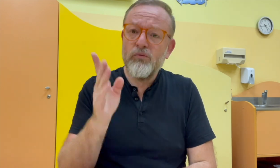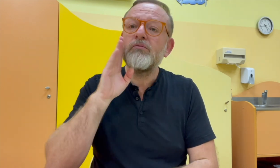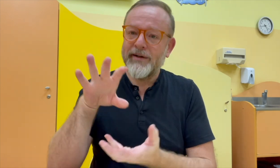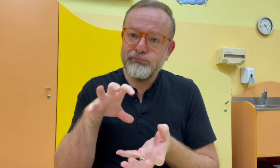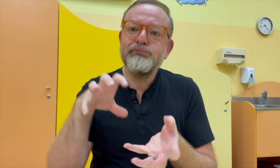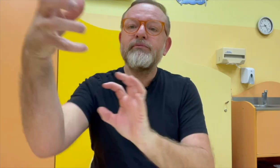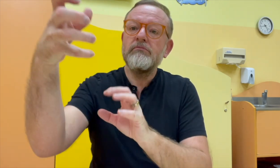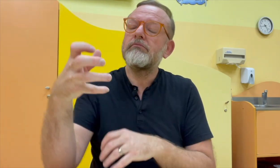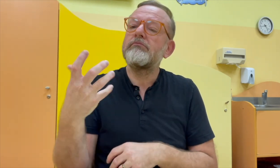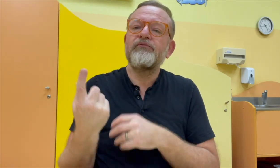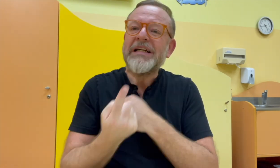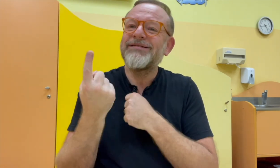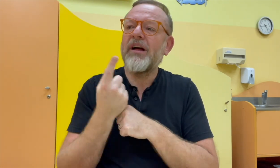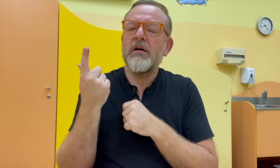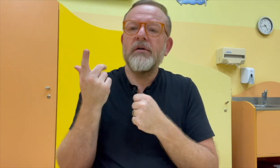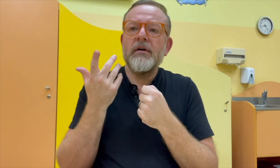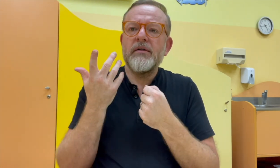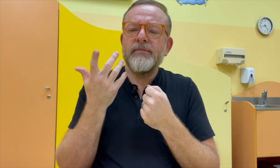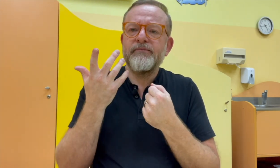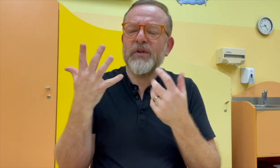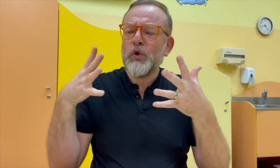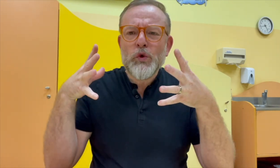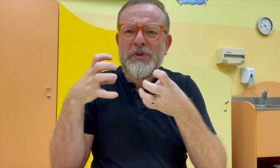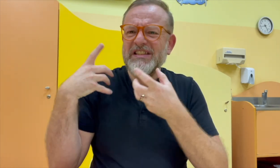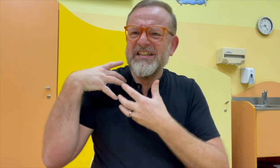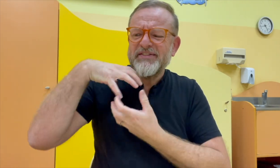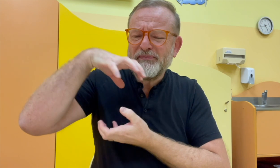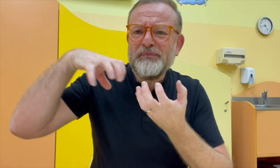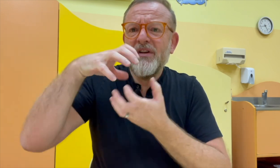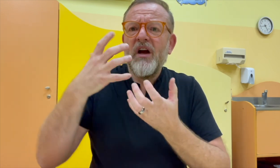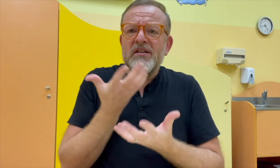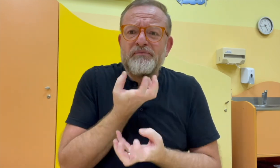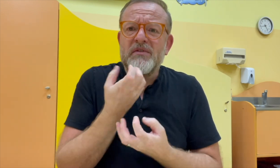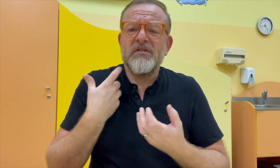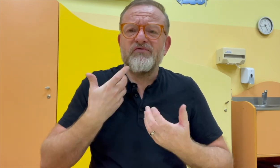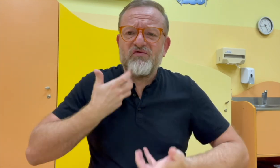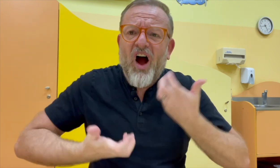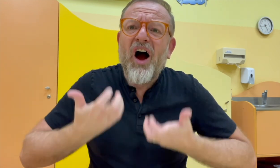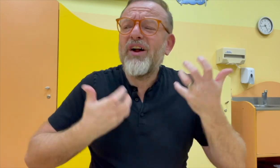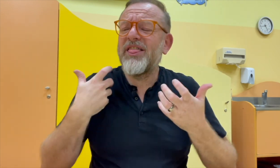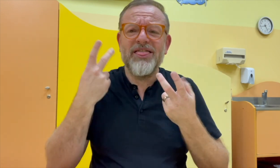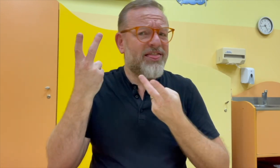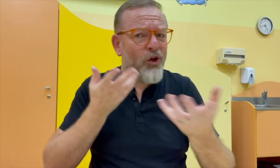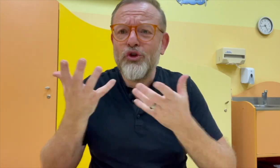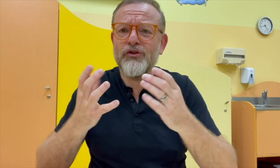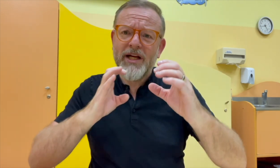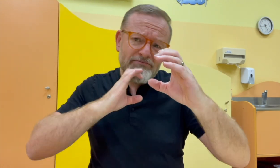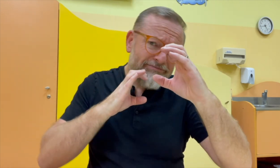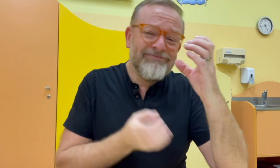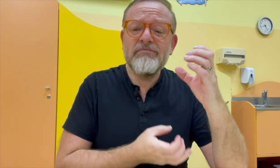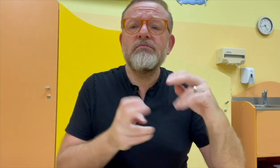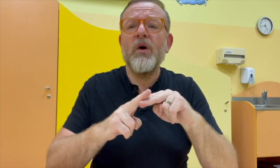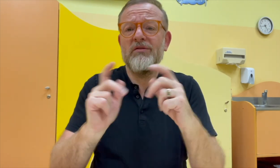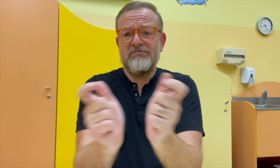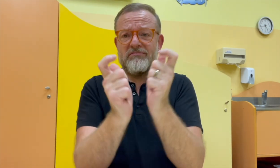nejsou, tak může nastávat problém, můžou nastávat konflikty, být důstná atmosféra, mohou